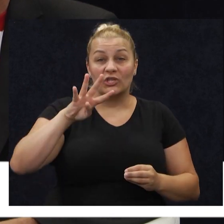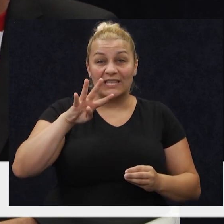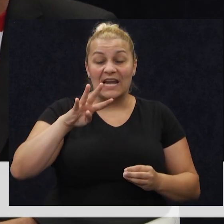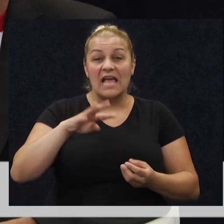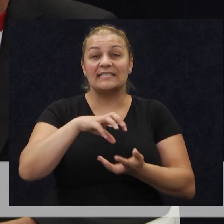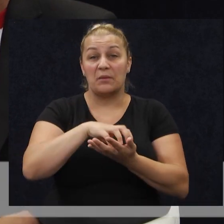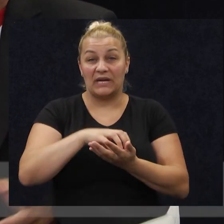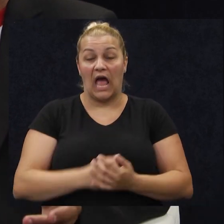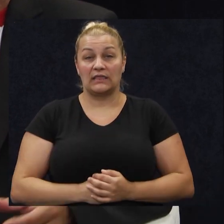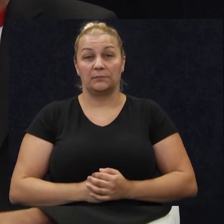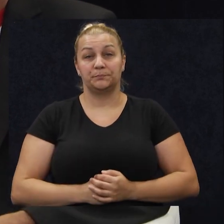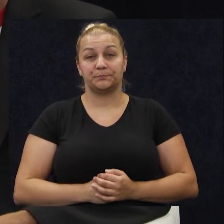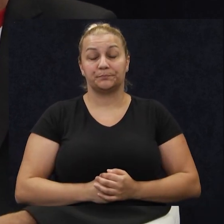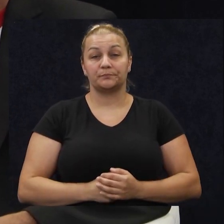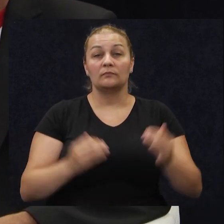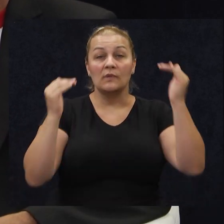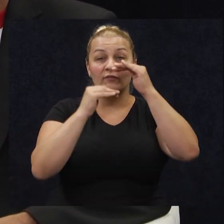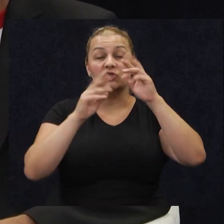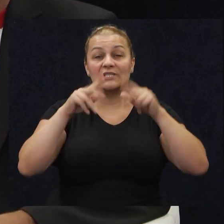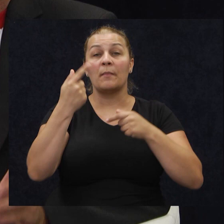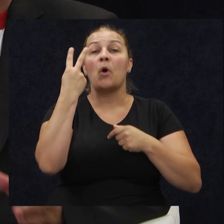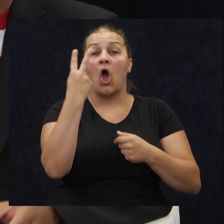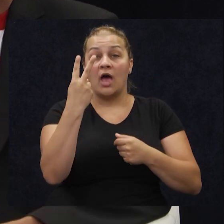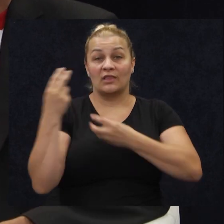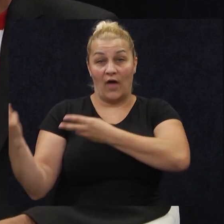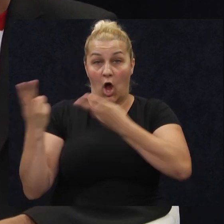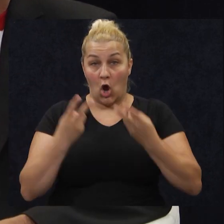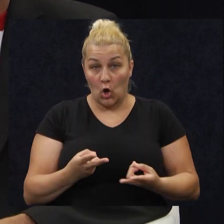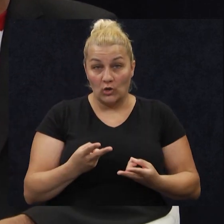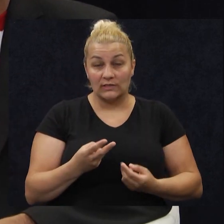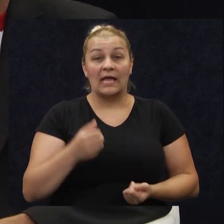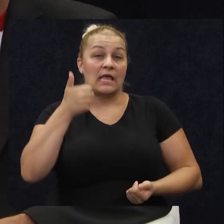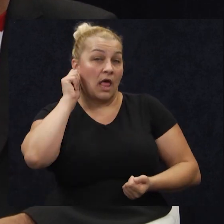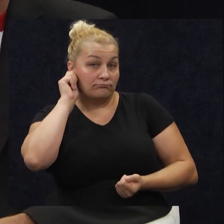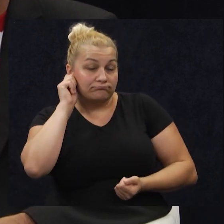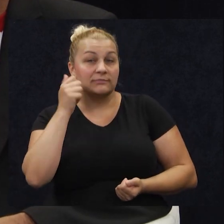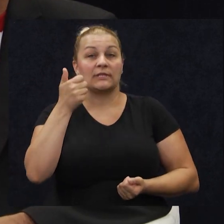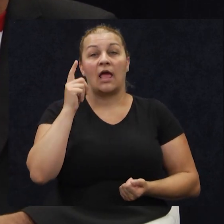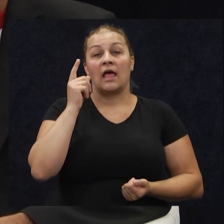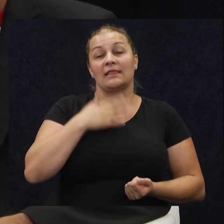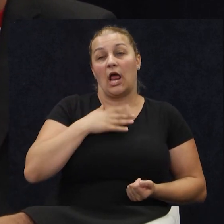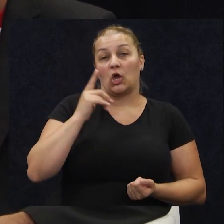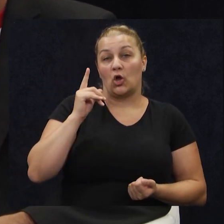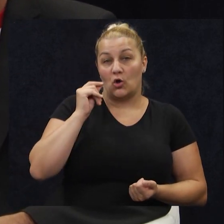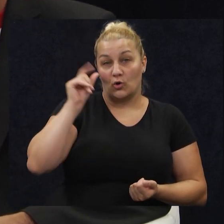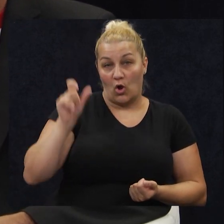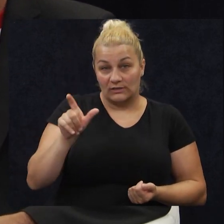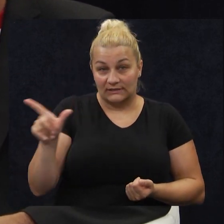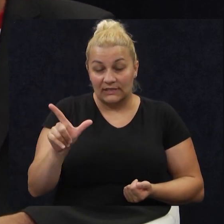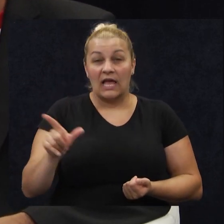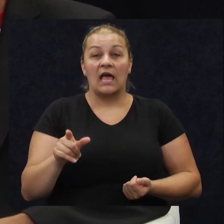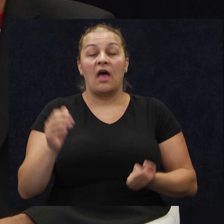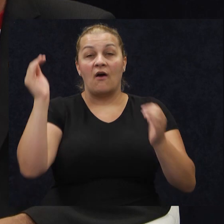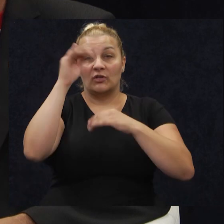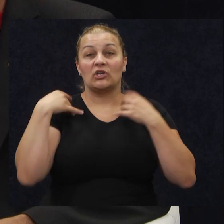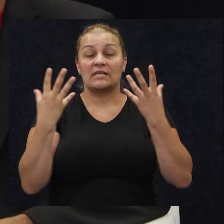brigade. Već raz imamo dva gosta, jednu gošću, jednog dragog gosta. S nama je već raz